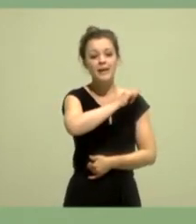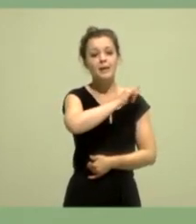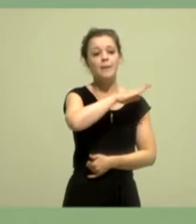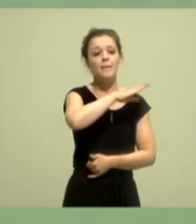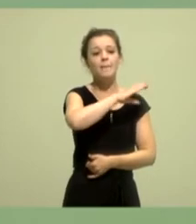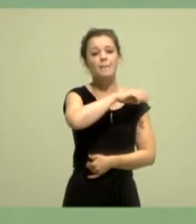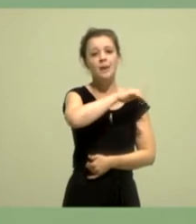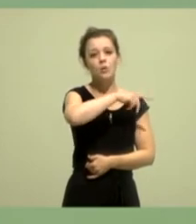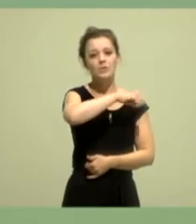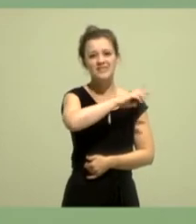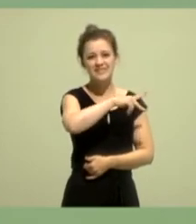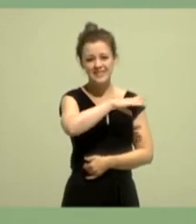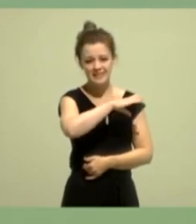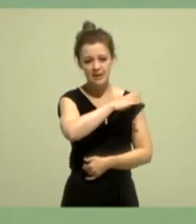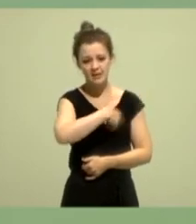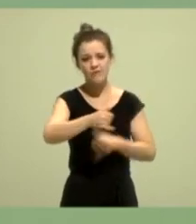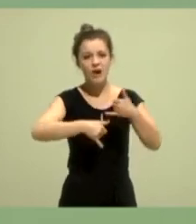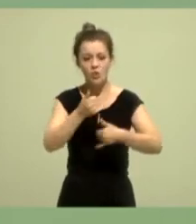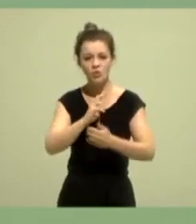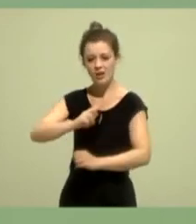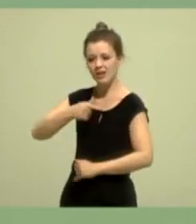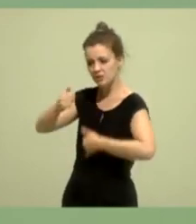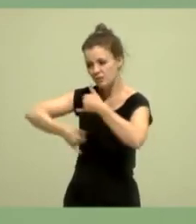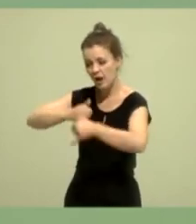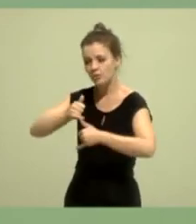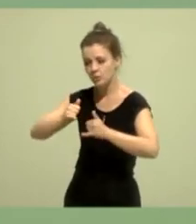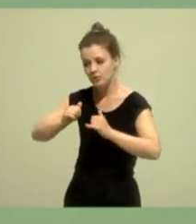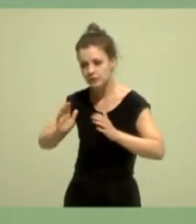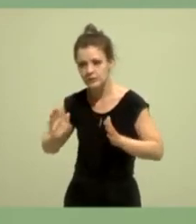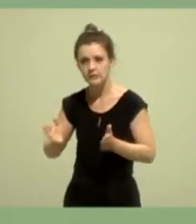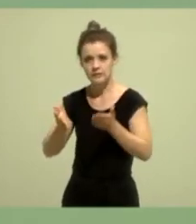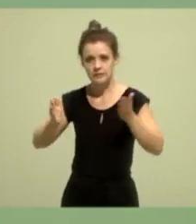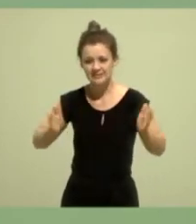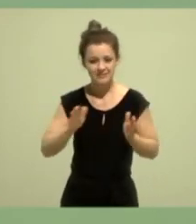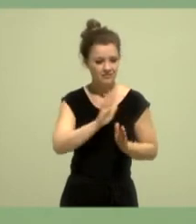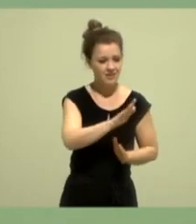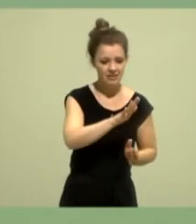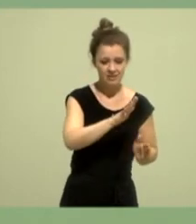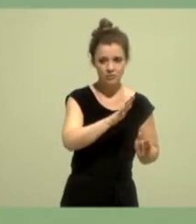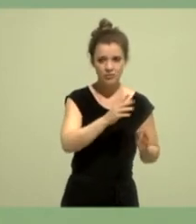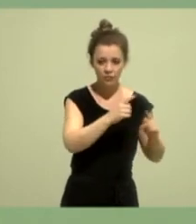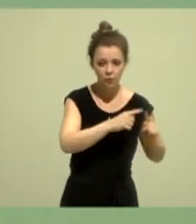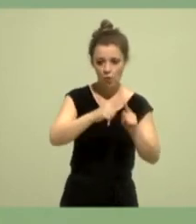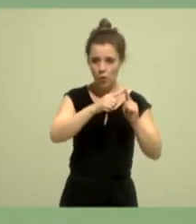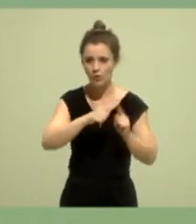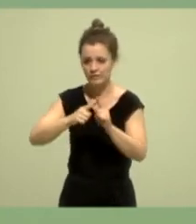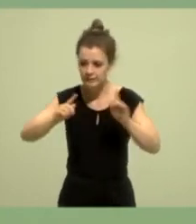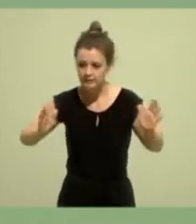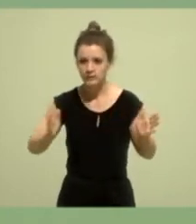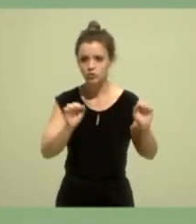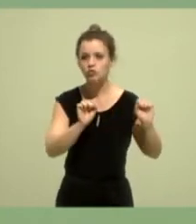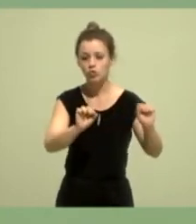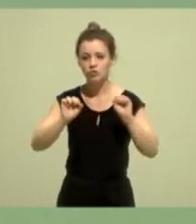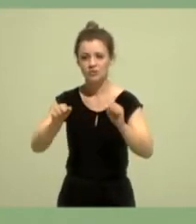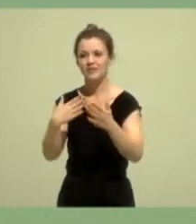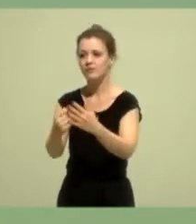Behinderung in das Zentrum unseres politischen und feministischen Engagements stellen müssen. Und darum müssen wir uns gegenseitig